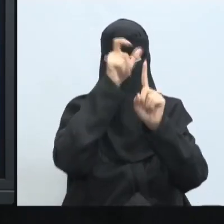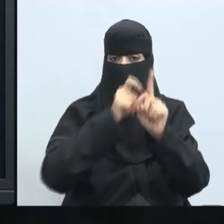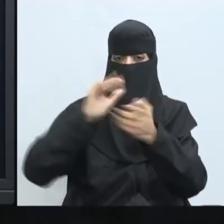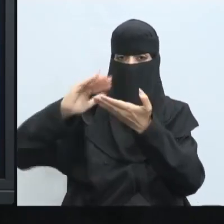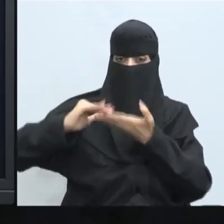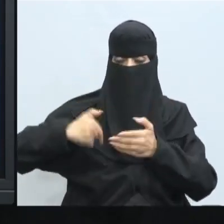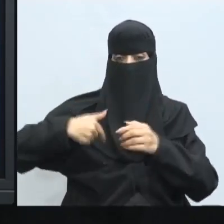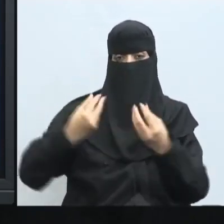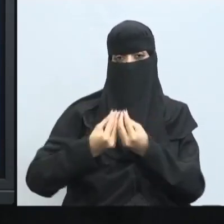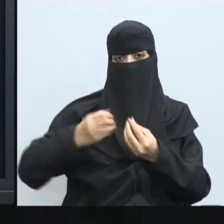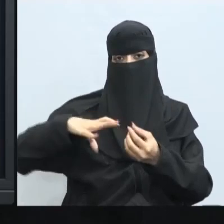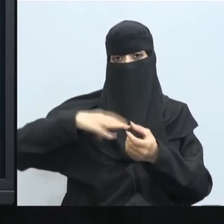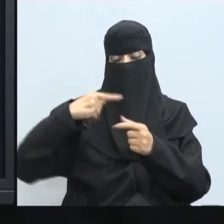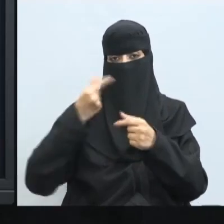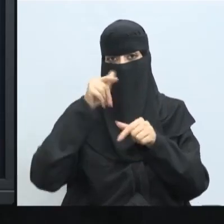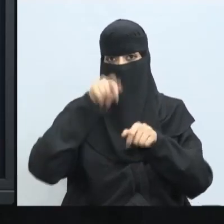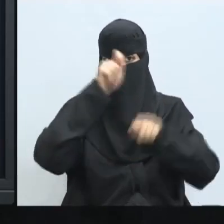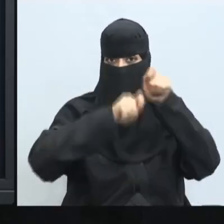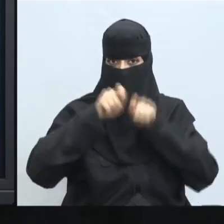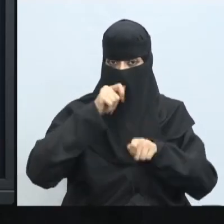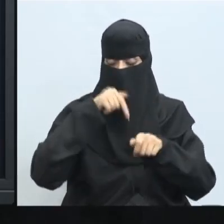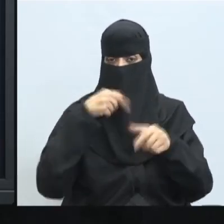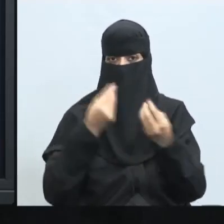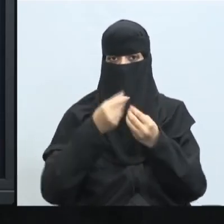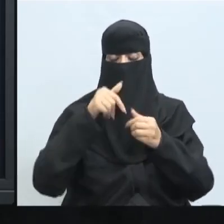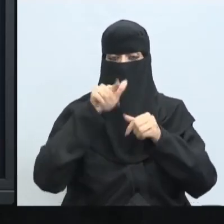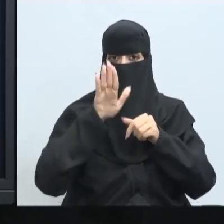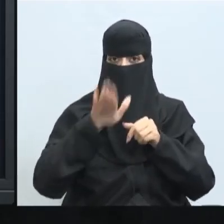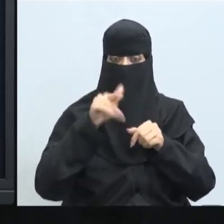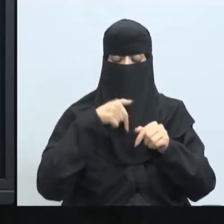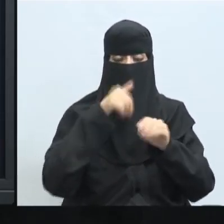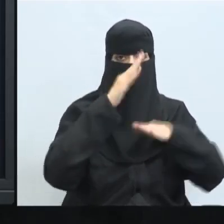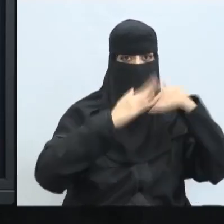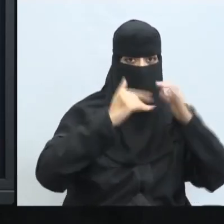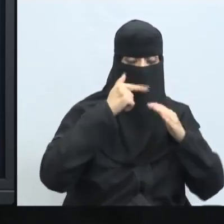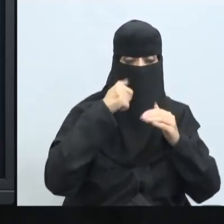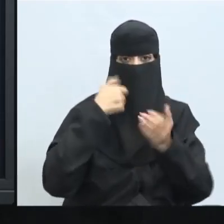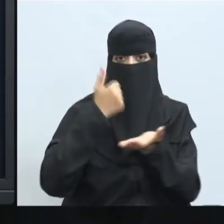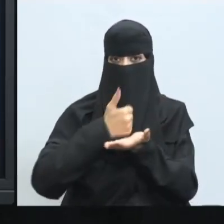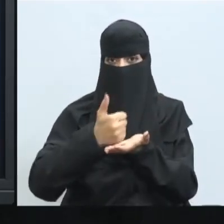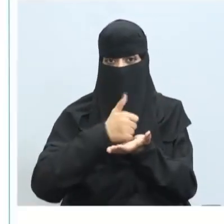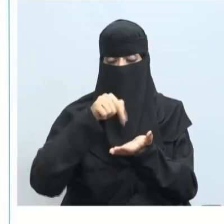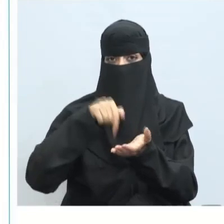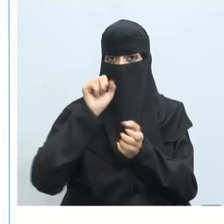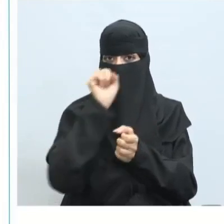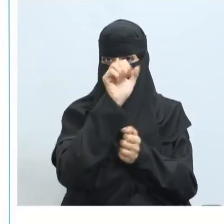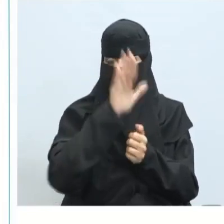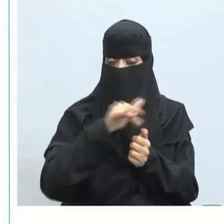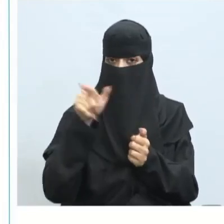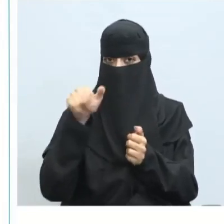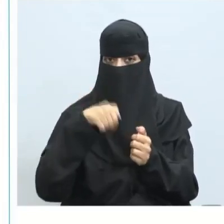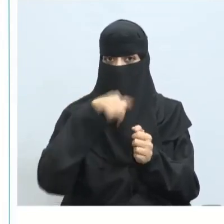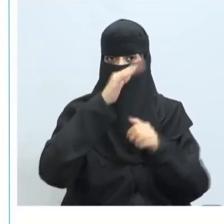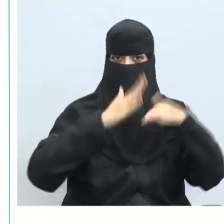مديرة هذه العملية تتم وثق مهارات معينة أو أسلوب معين ذكرنا من هذه المهارات فيما